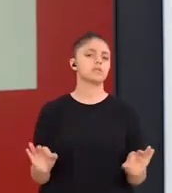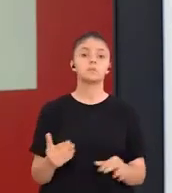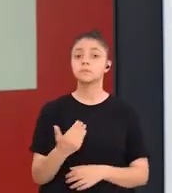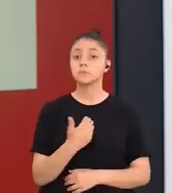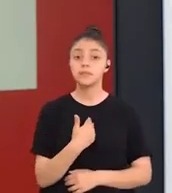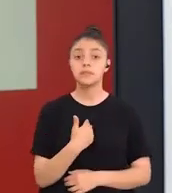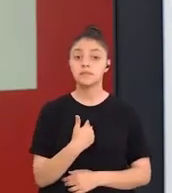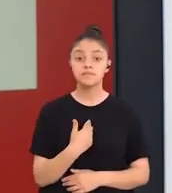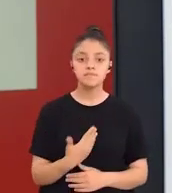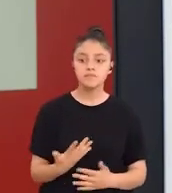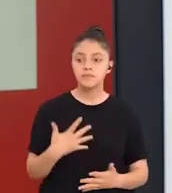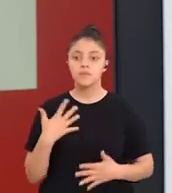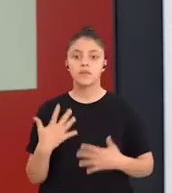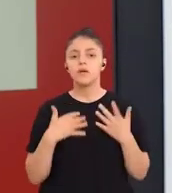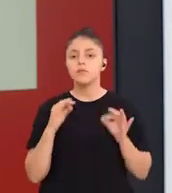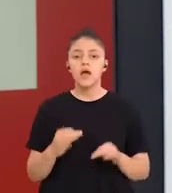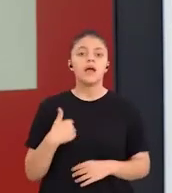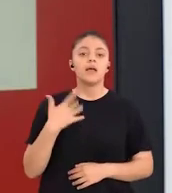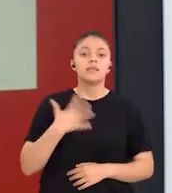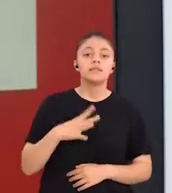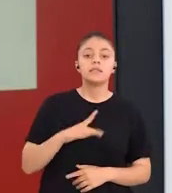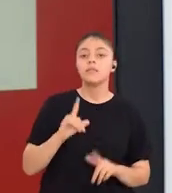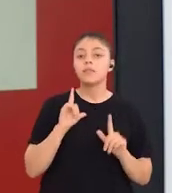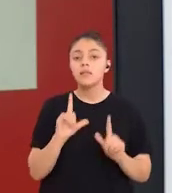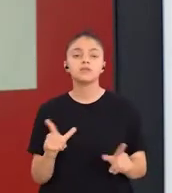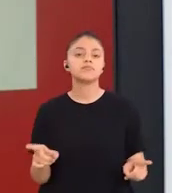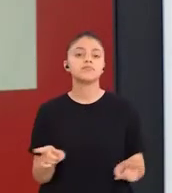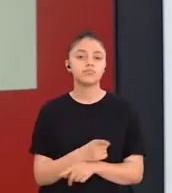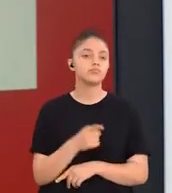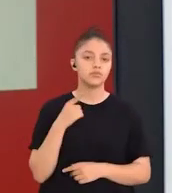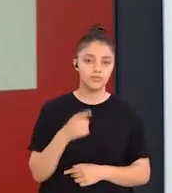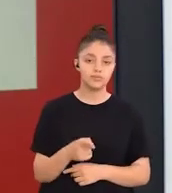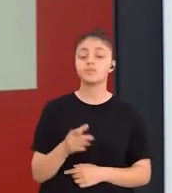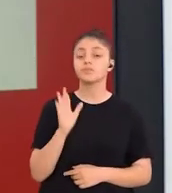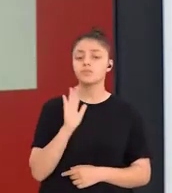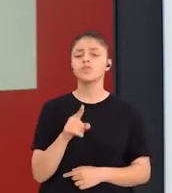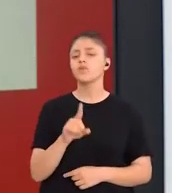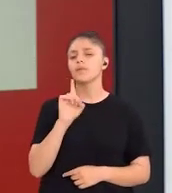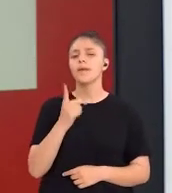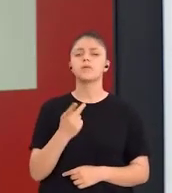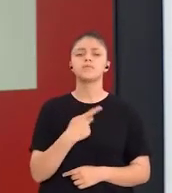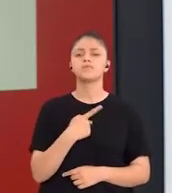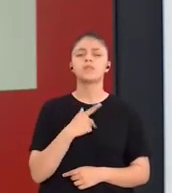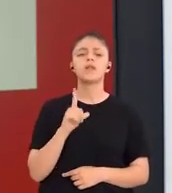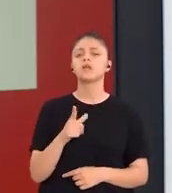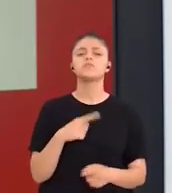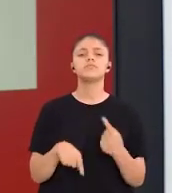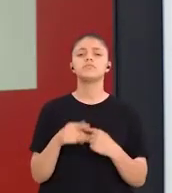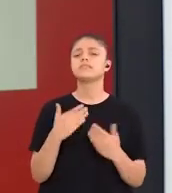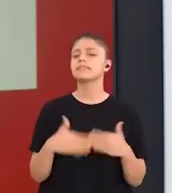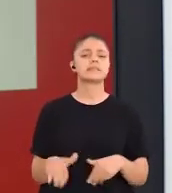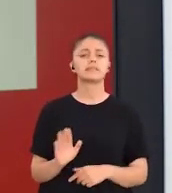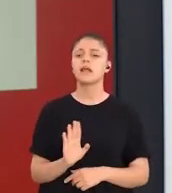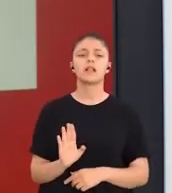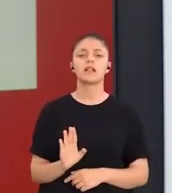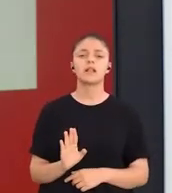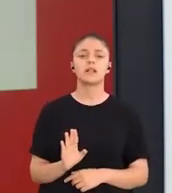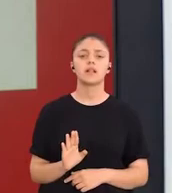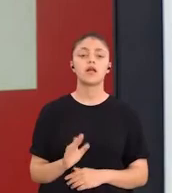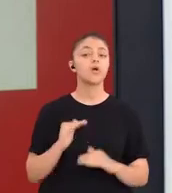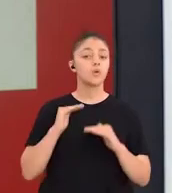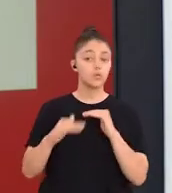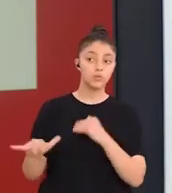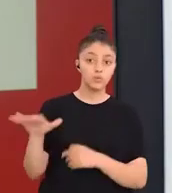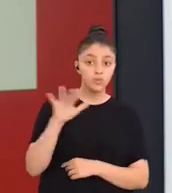bizleri güdüleyen şey gereksinimlerimizdir. Ancak bu sadece bizlerin gereksinimleriyle sınırlı